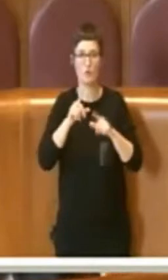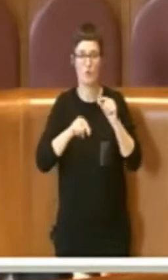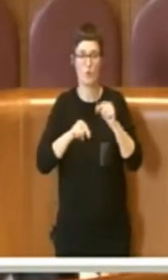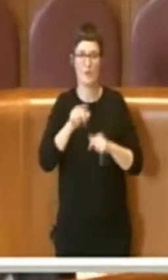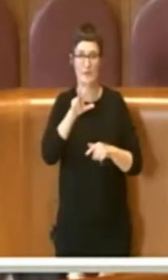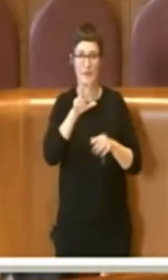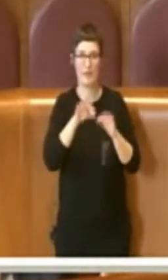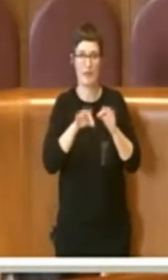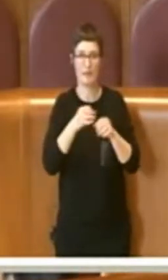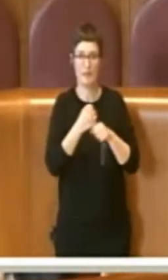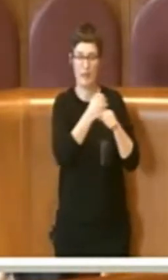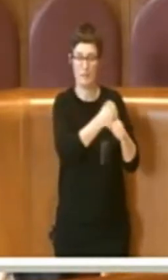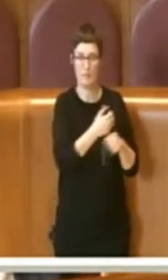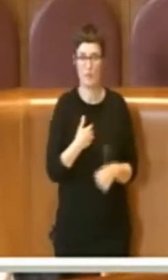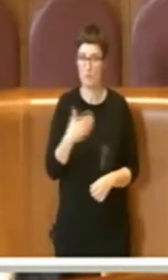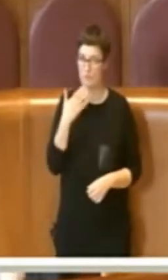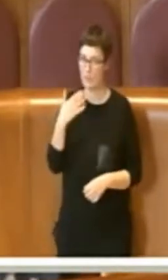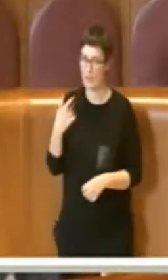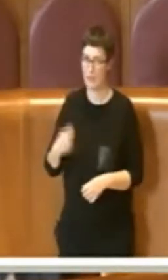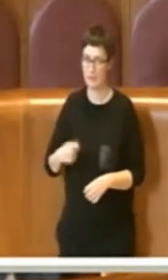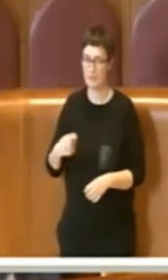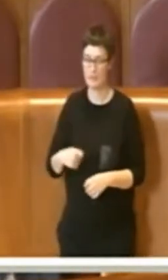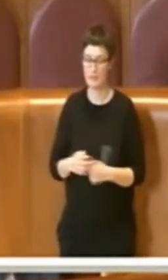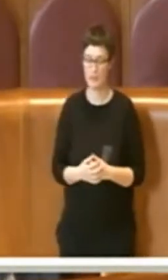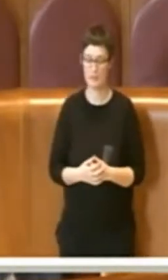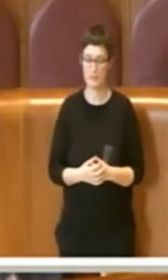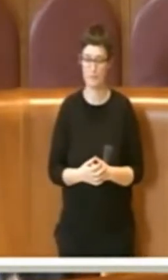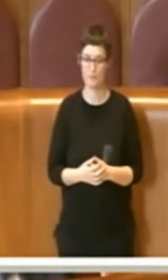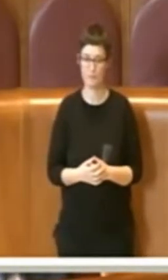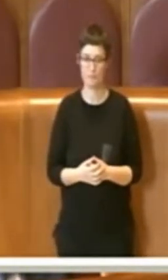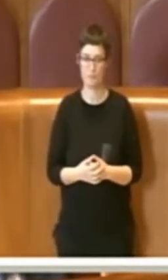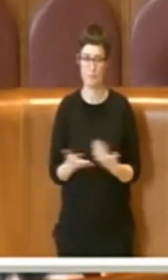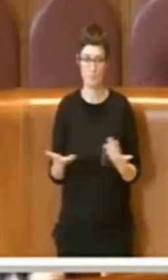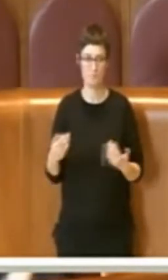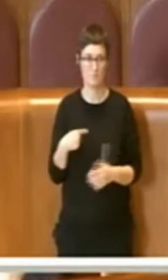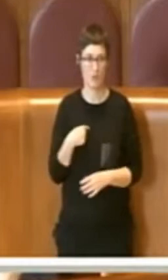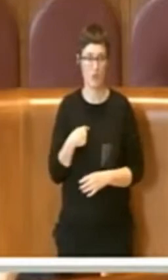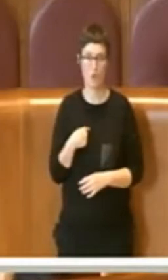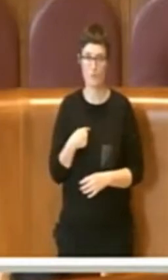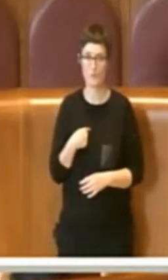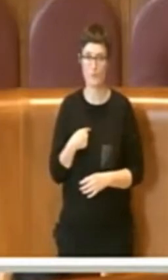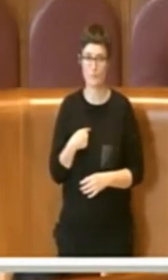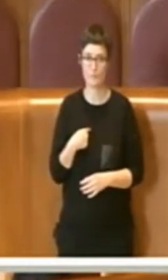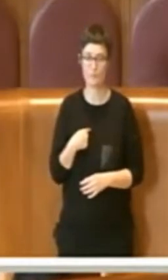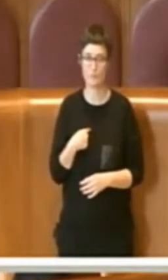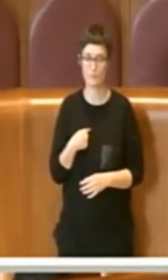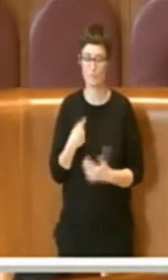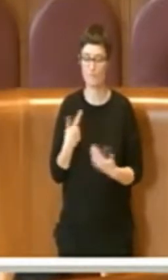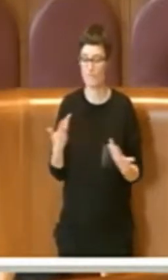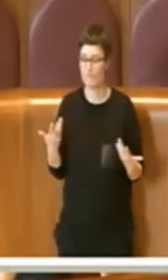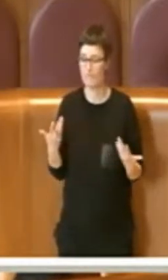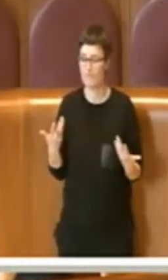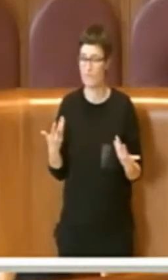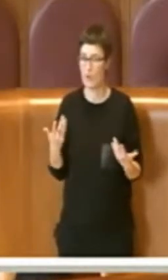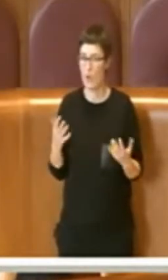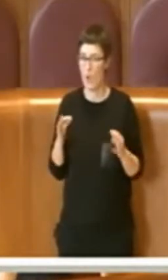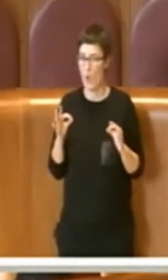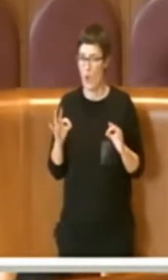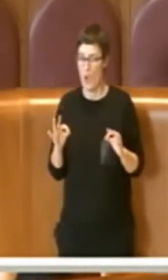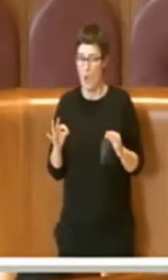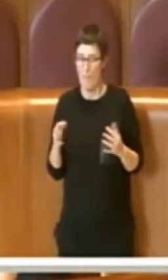Sì, grazie Presidente. Io resto un attimino